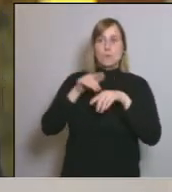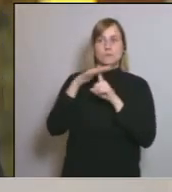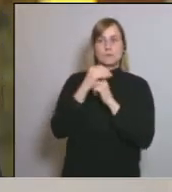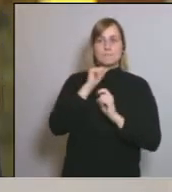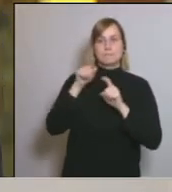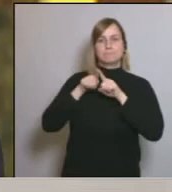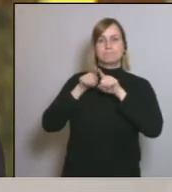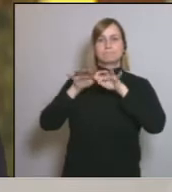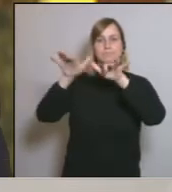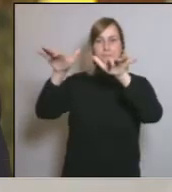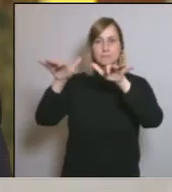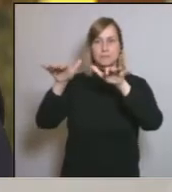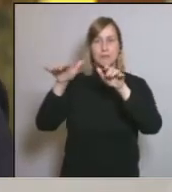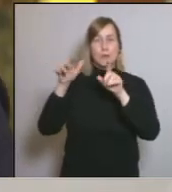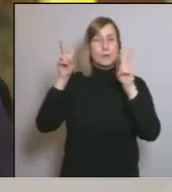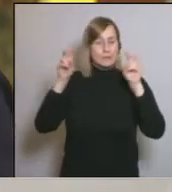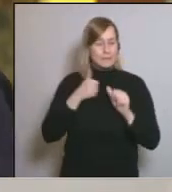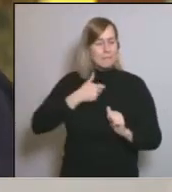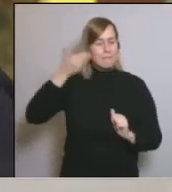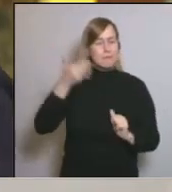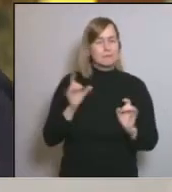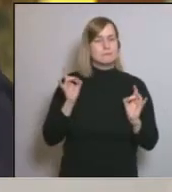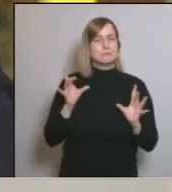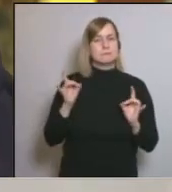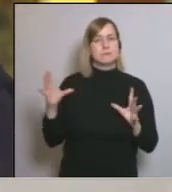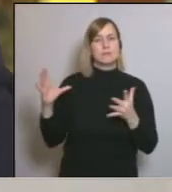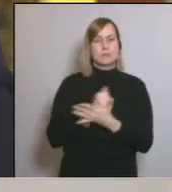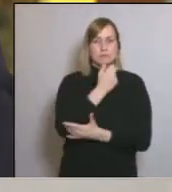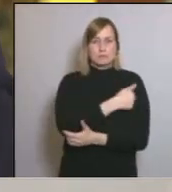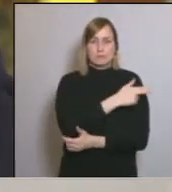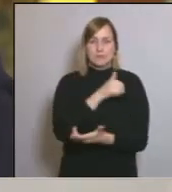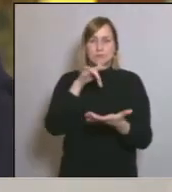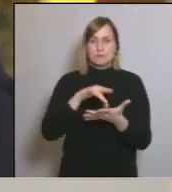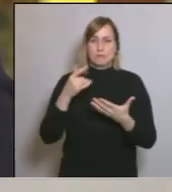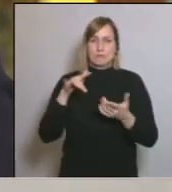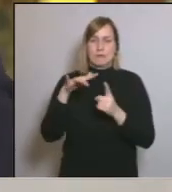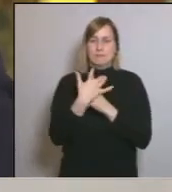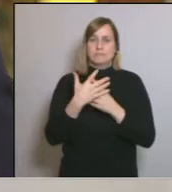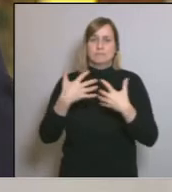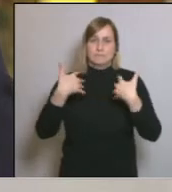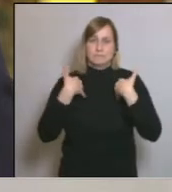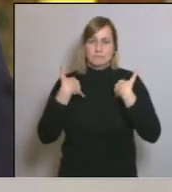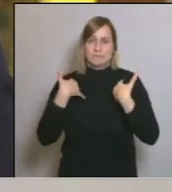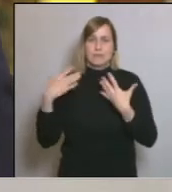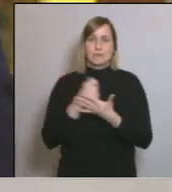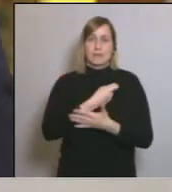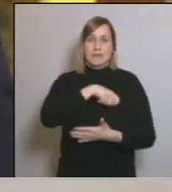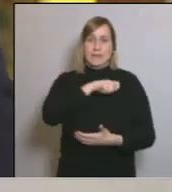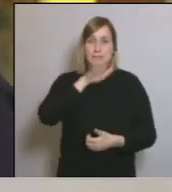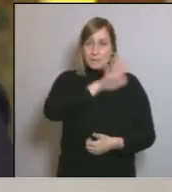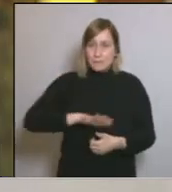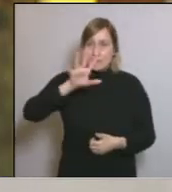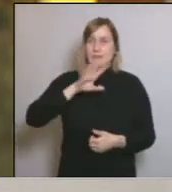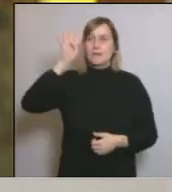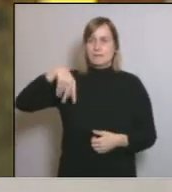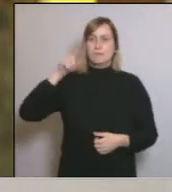qüestió tan sensible que en aquests moments estan vivint tots els hospitals i centres sanitaris de tot Espanya i de Catalunya.